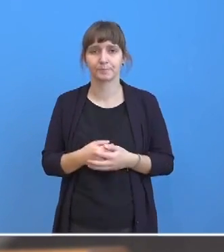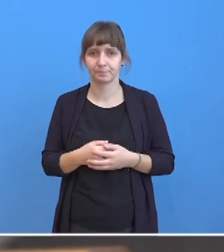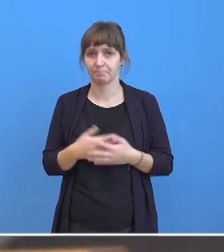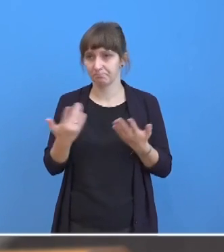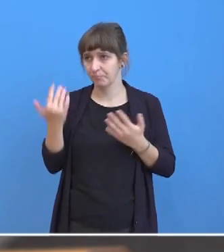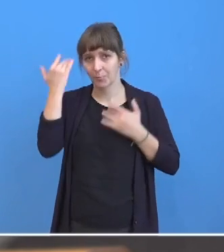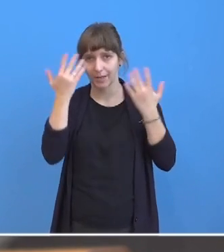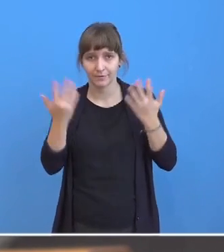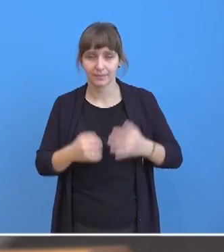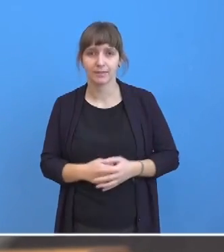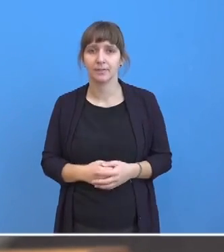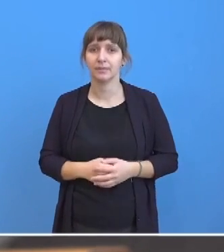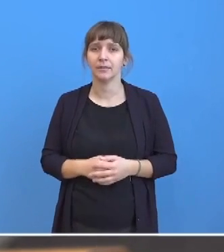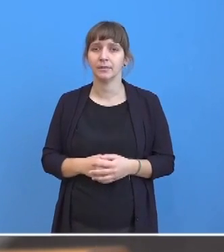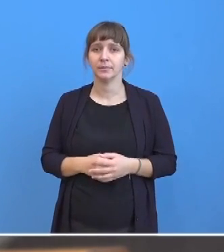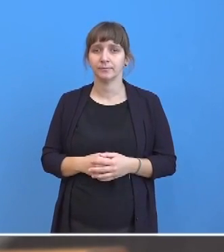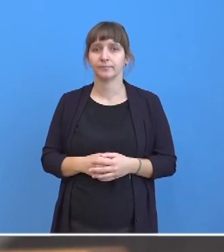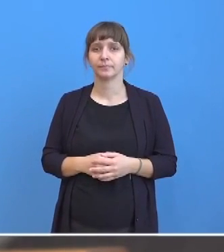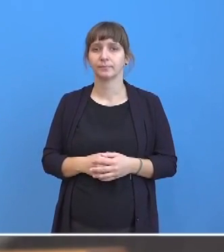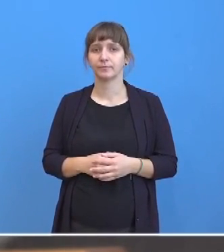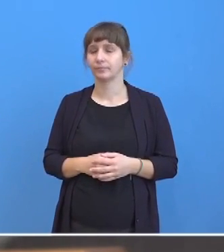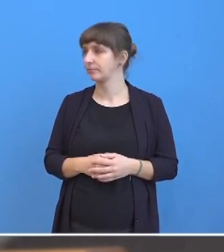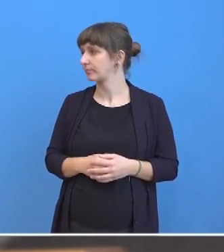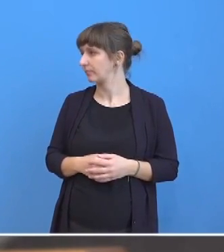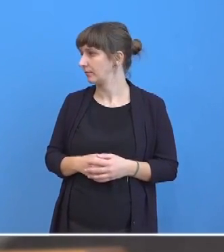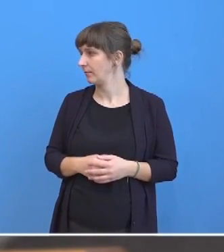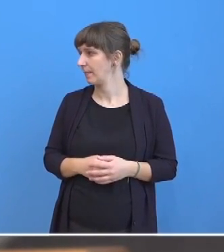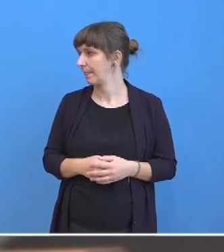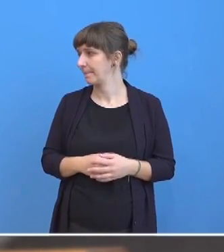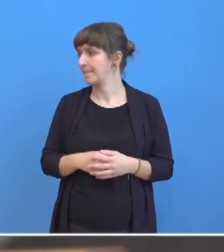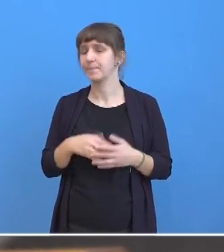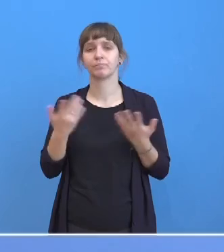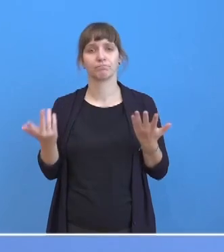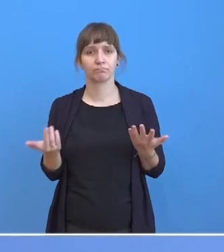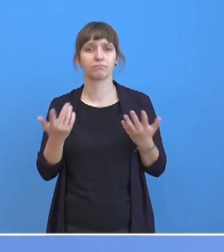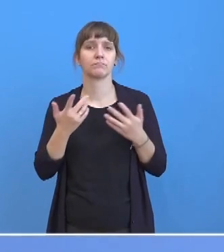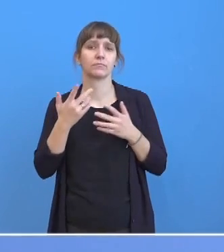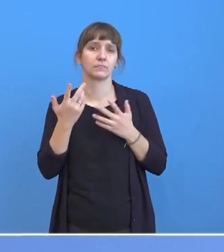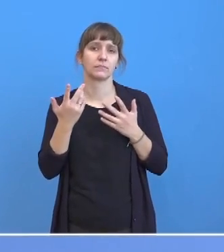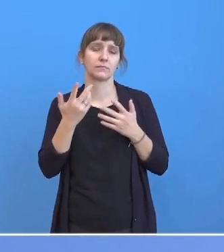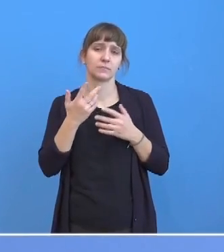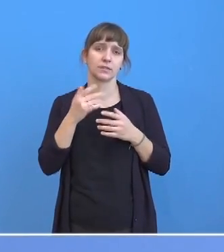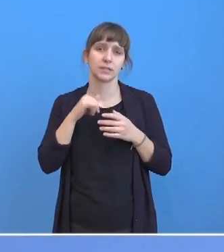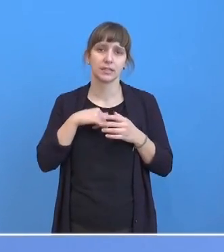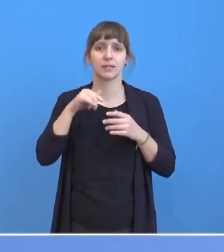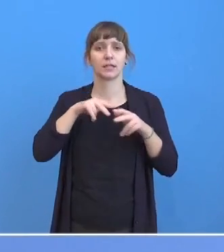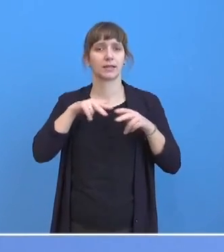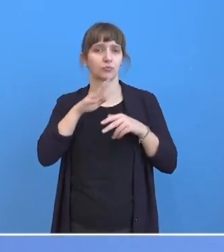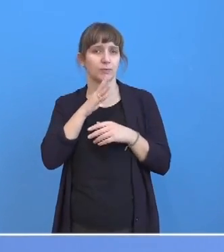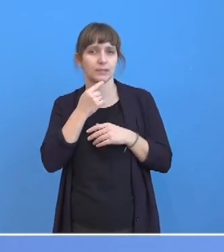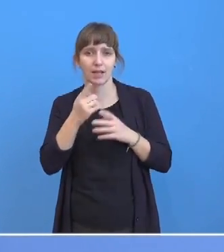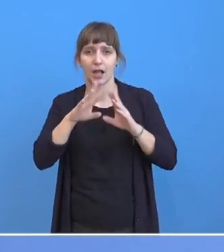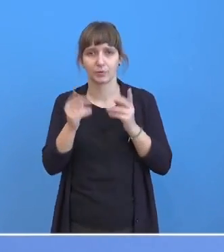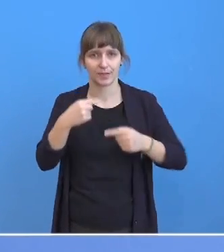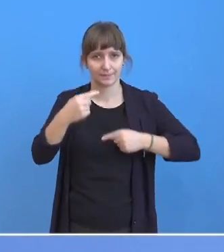bei Ihnen Überlegungen? Lassen Sie mich erstmal nochmal allgemein zu der aktuellen Entwicklung mich äußern. Also seit Anfang